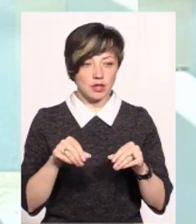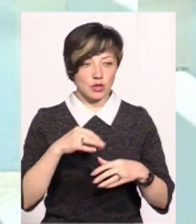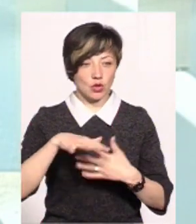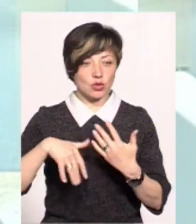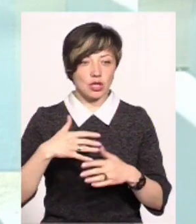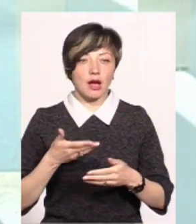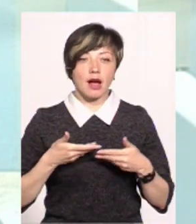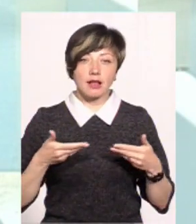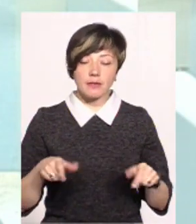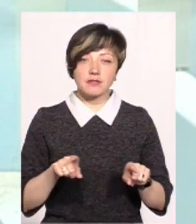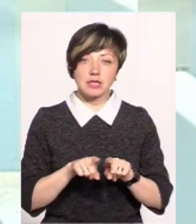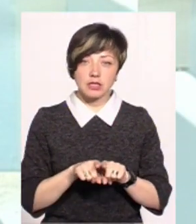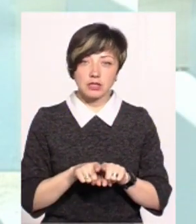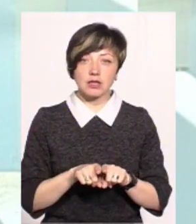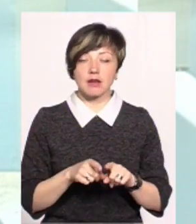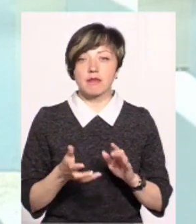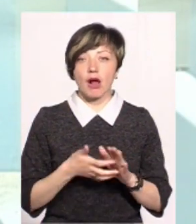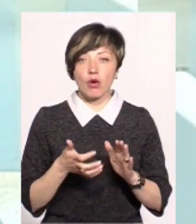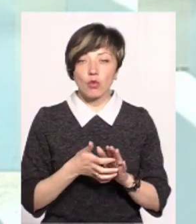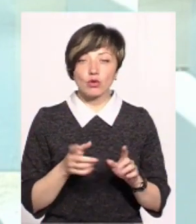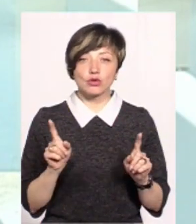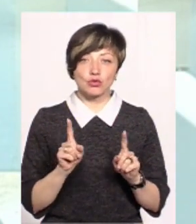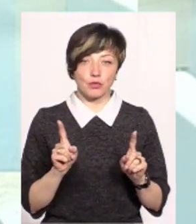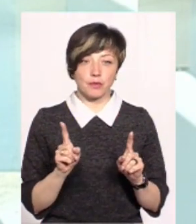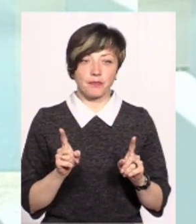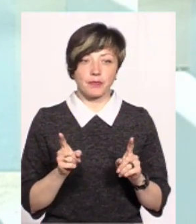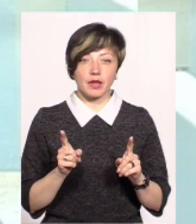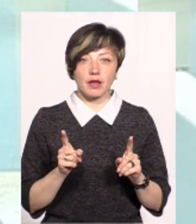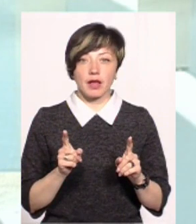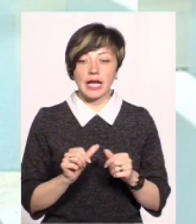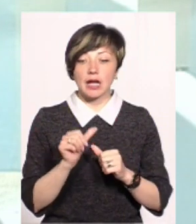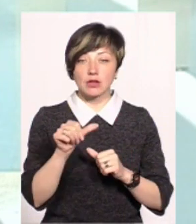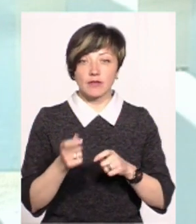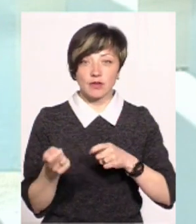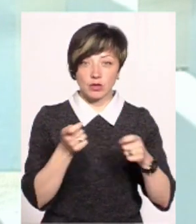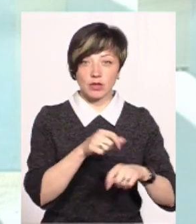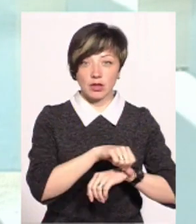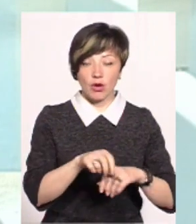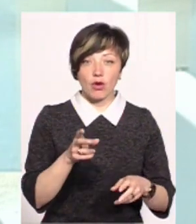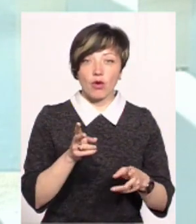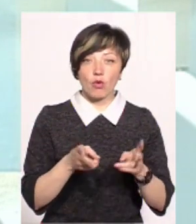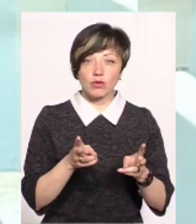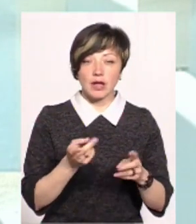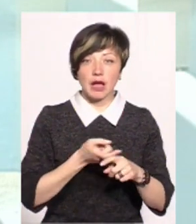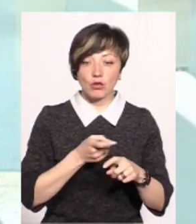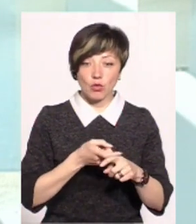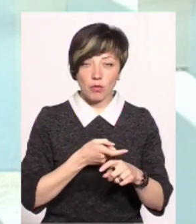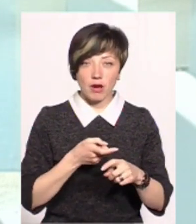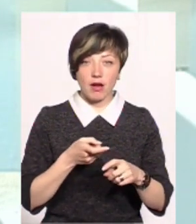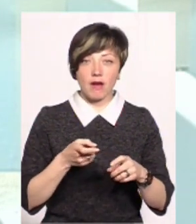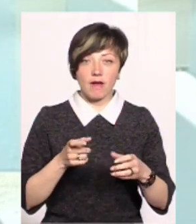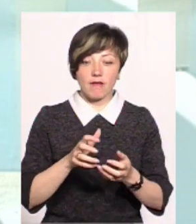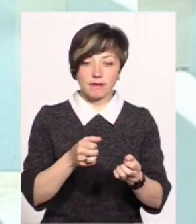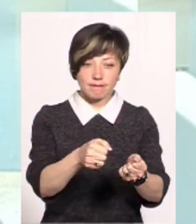розчинів. А нам все ж таки, власне, бракує того, щоб ми для зовнішнього ринку навчилися готувати картоплю в тих же самих